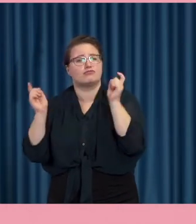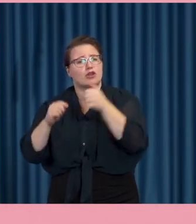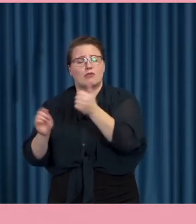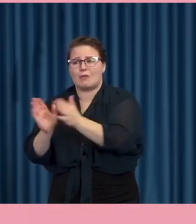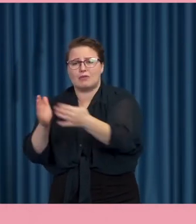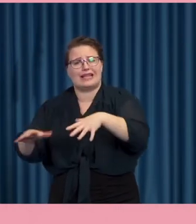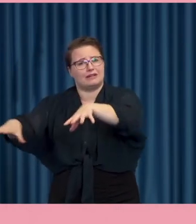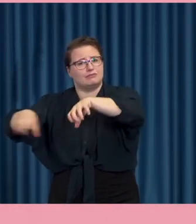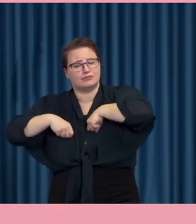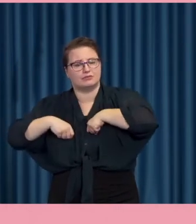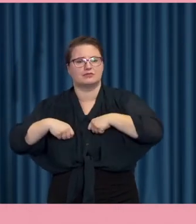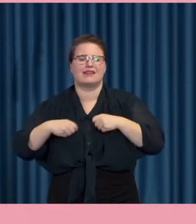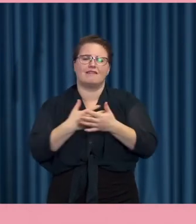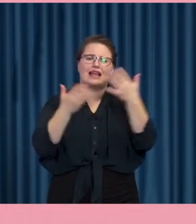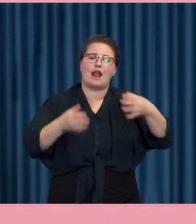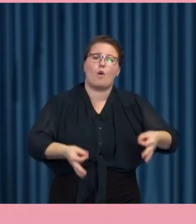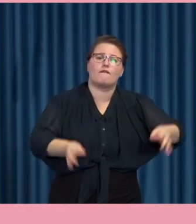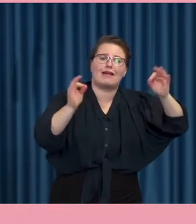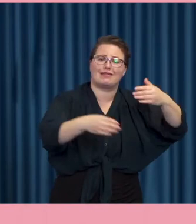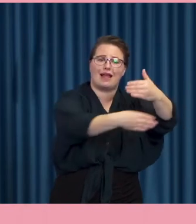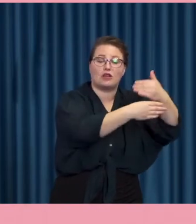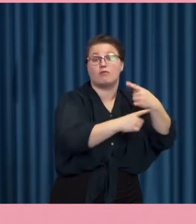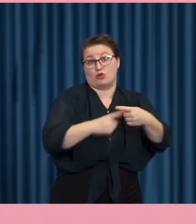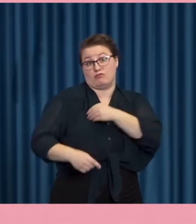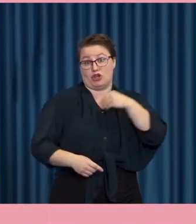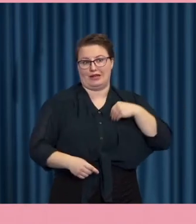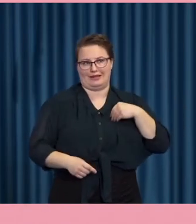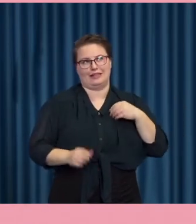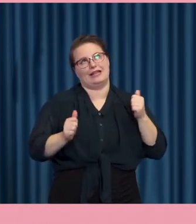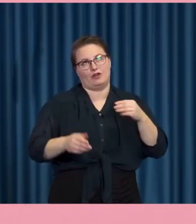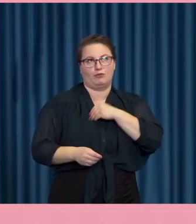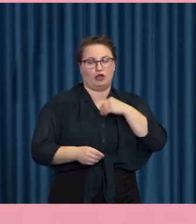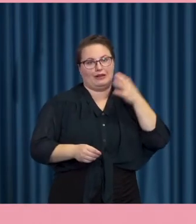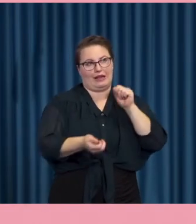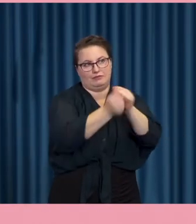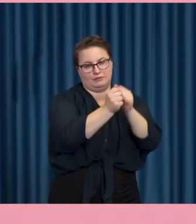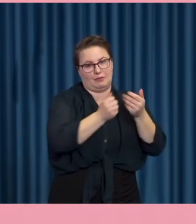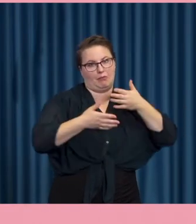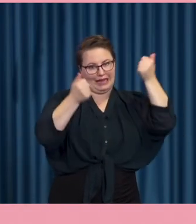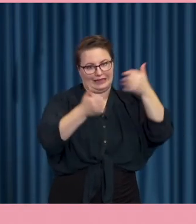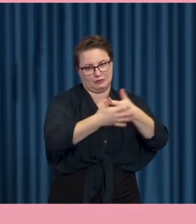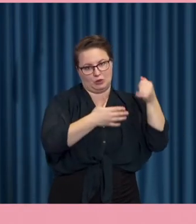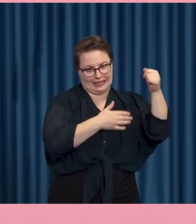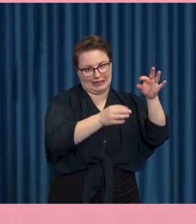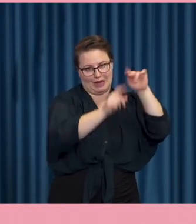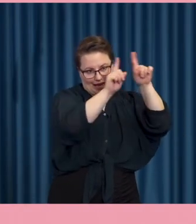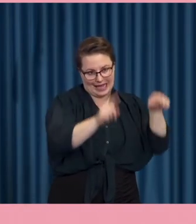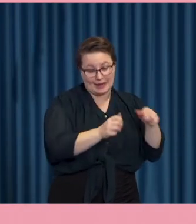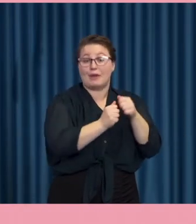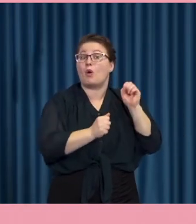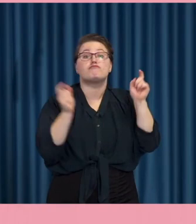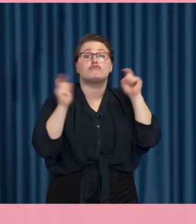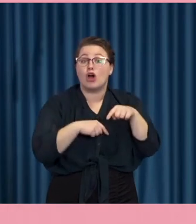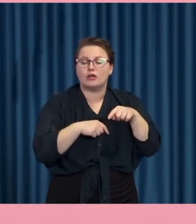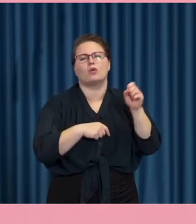och myndigheter här i den bästa världen för enkla blanketten. Men om det nu inte gick då var med och förklara blanketten så det